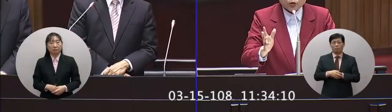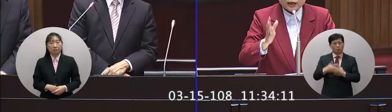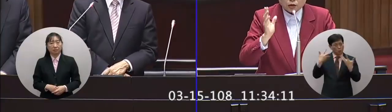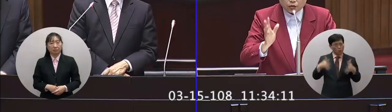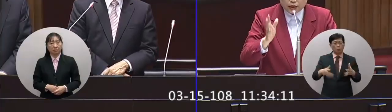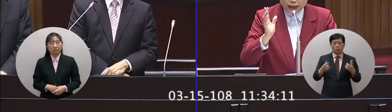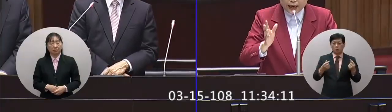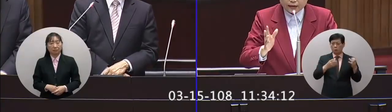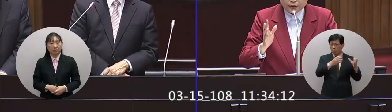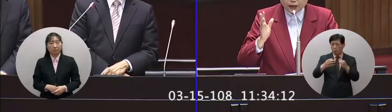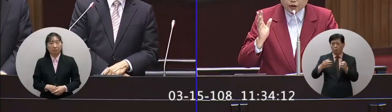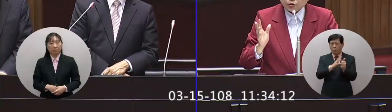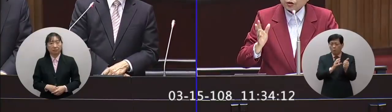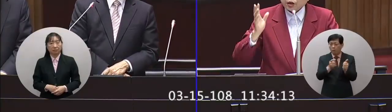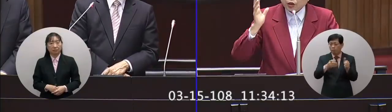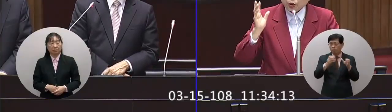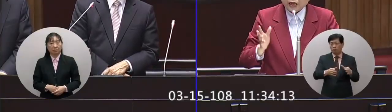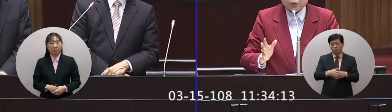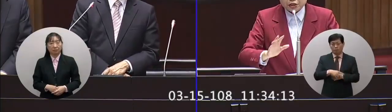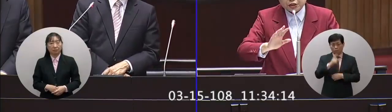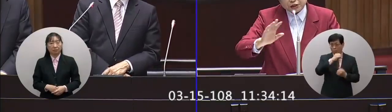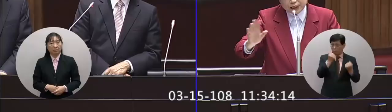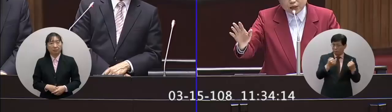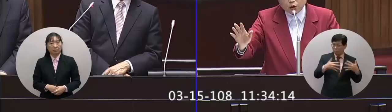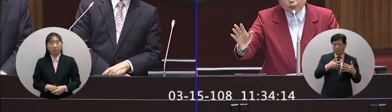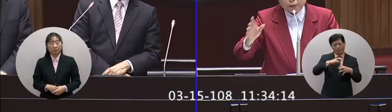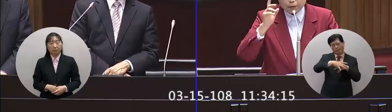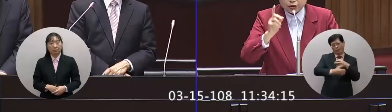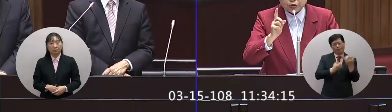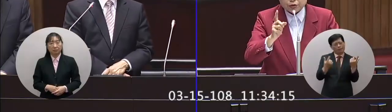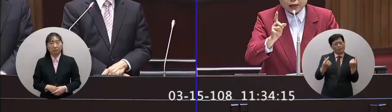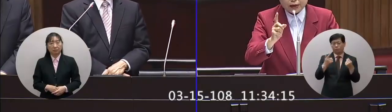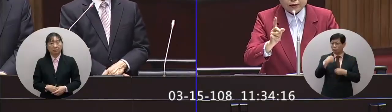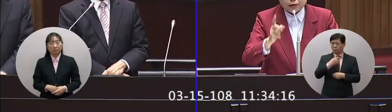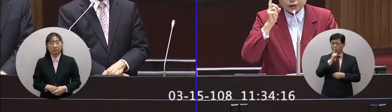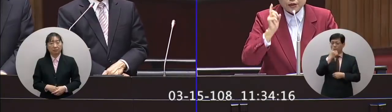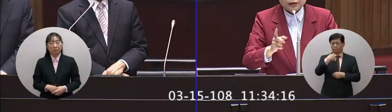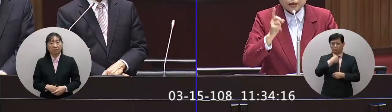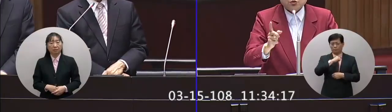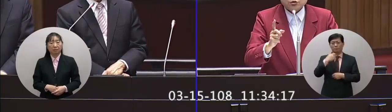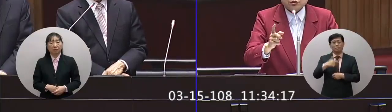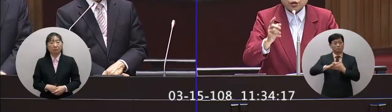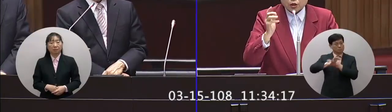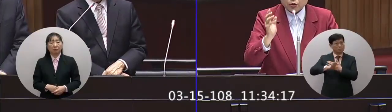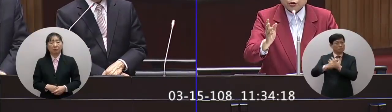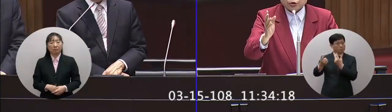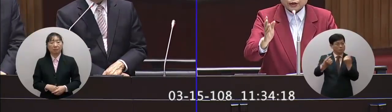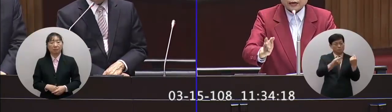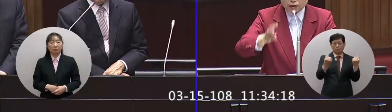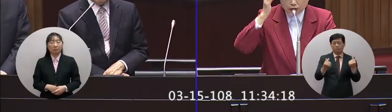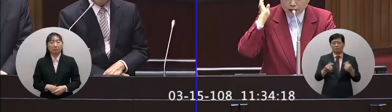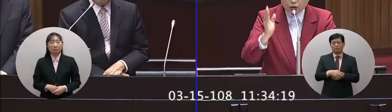很多國家都已經在開始就是酒駕問題是世界的通病不是只有台灣各國都有